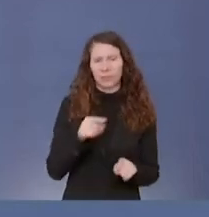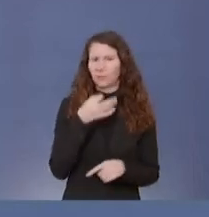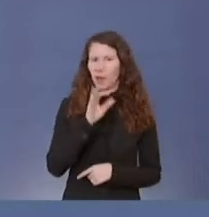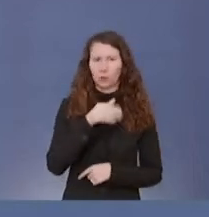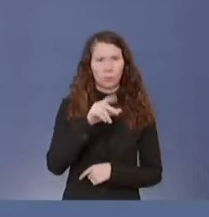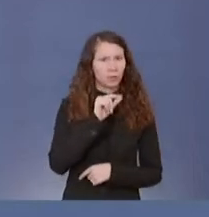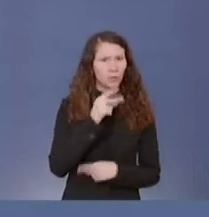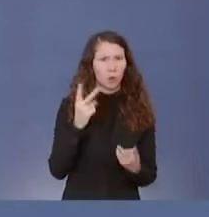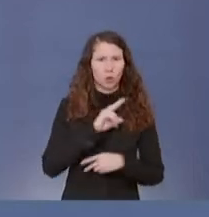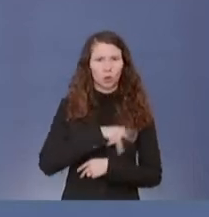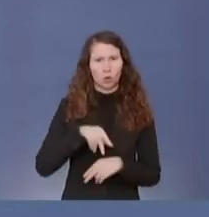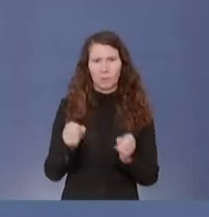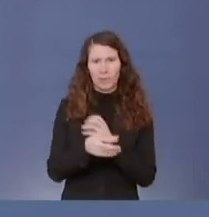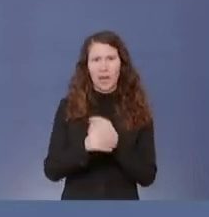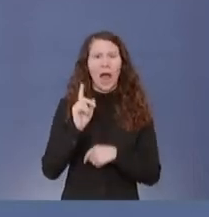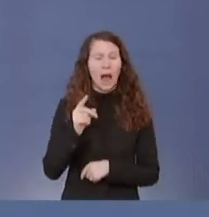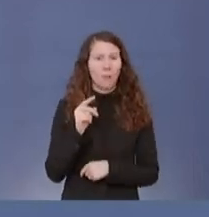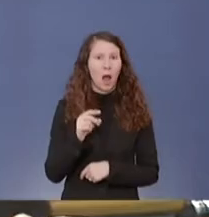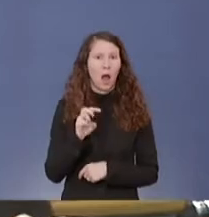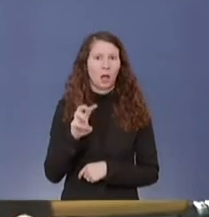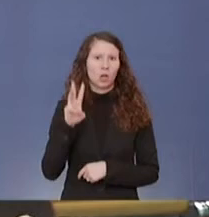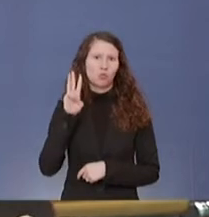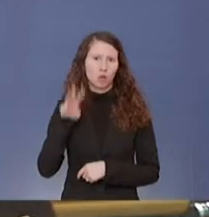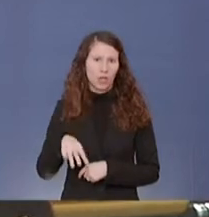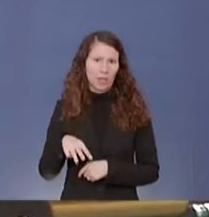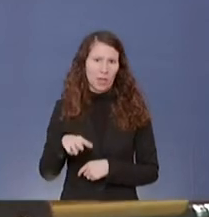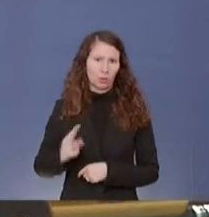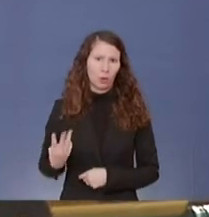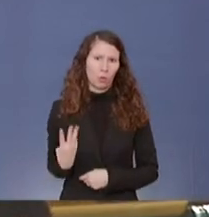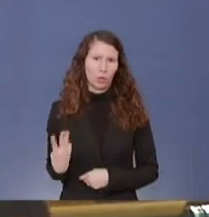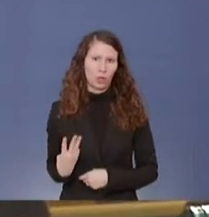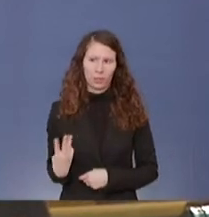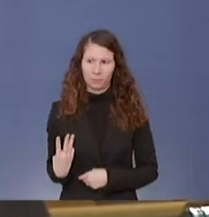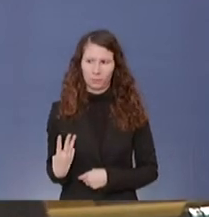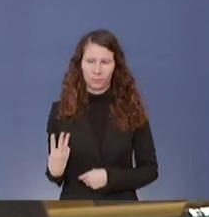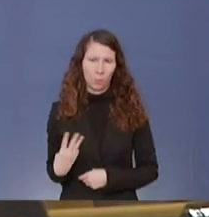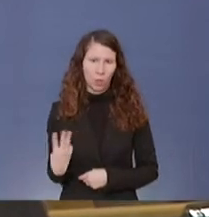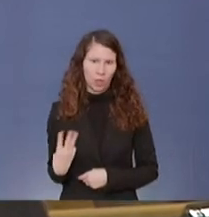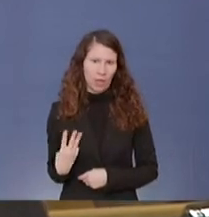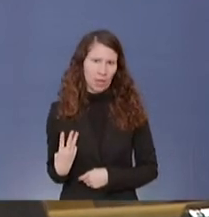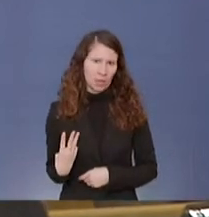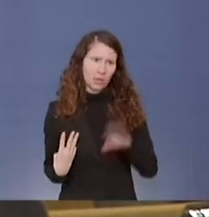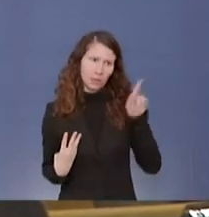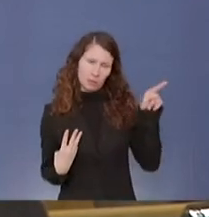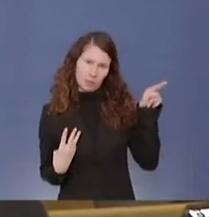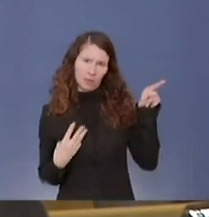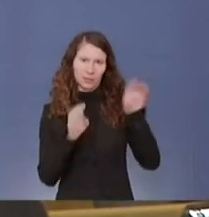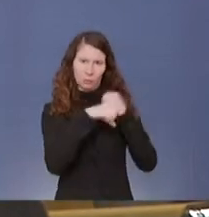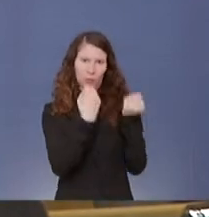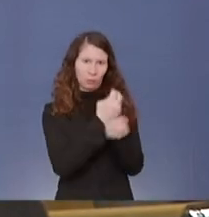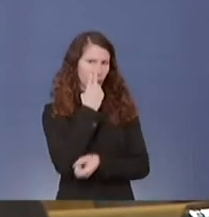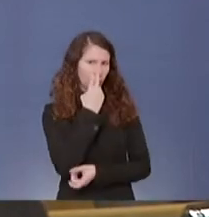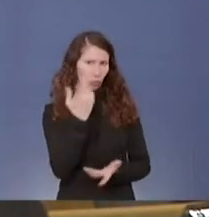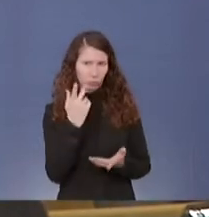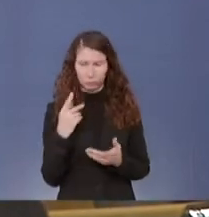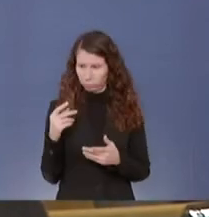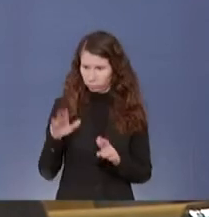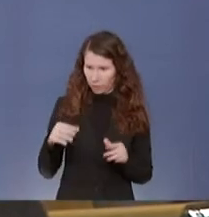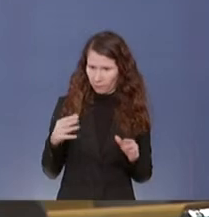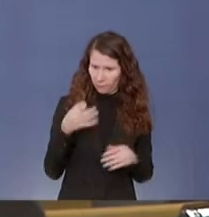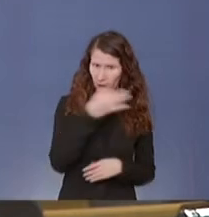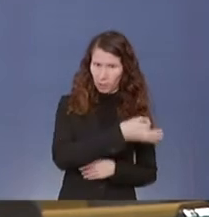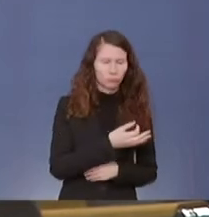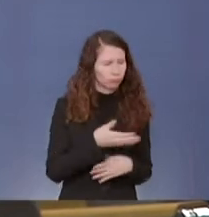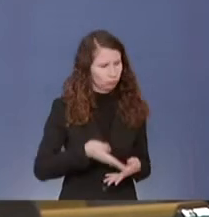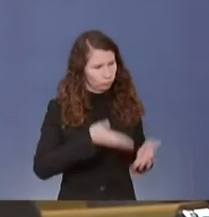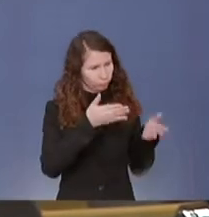Social Media, aber zur Situation in Washington. Dann machen wir das jetzt weiter, weil das passt ja irgendwie dazu. Die Frage geht an